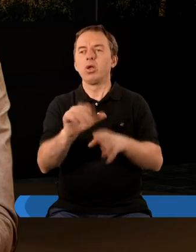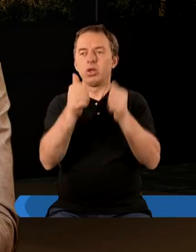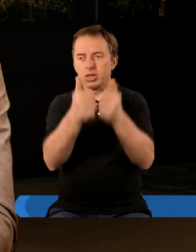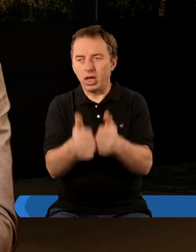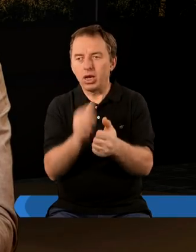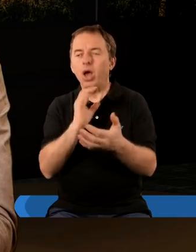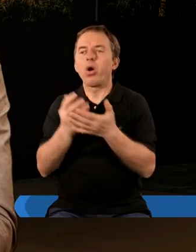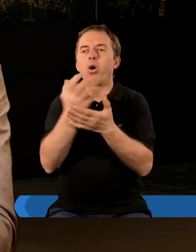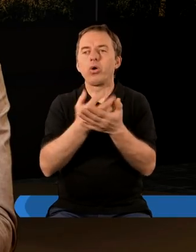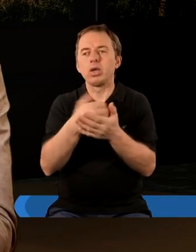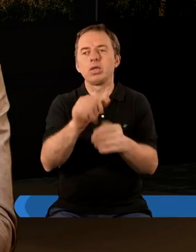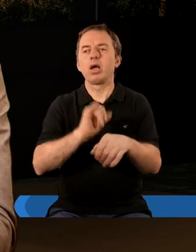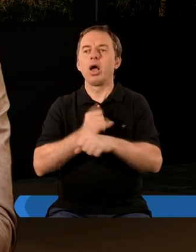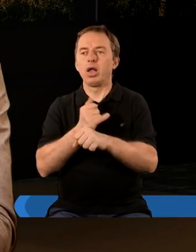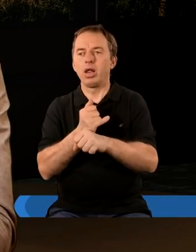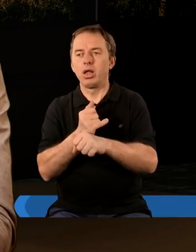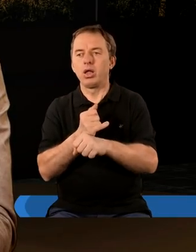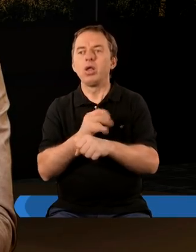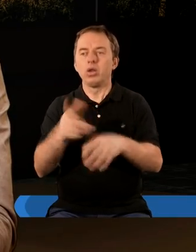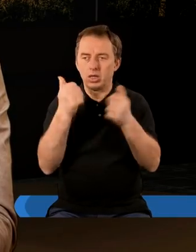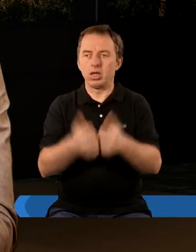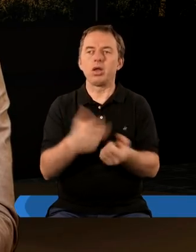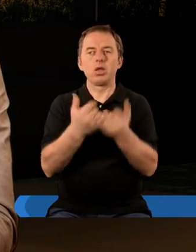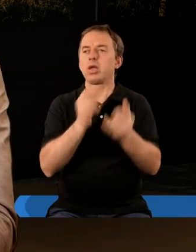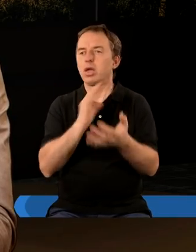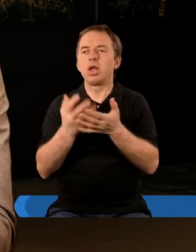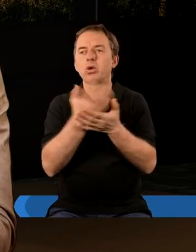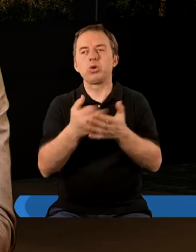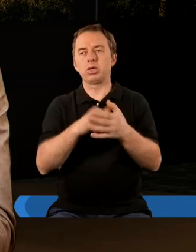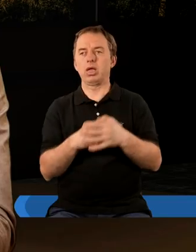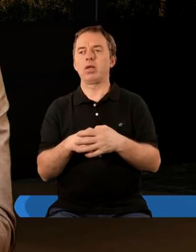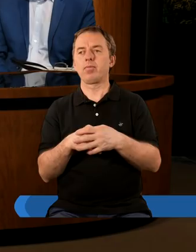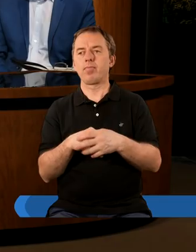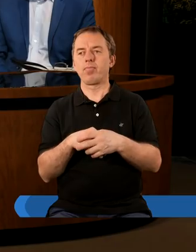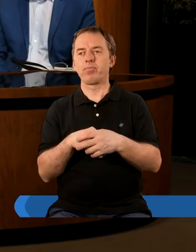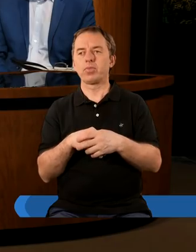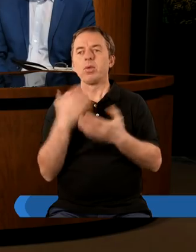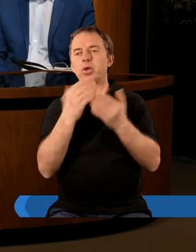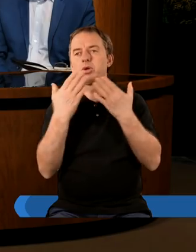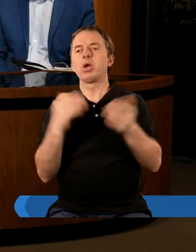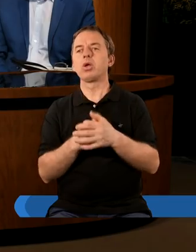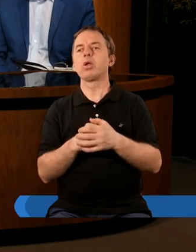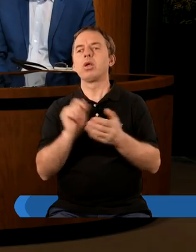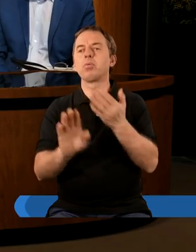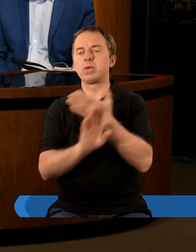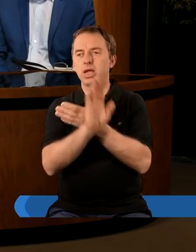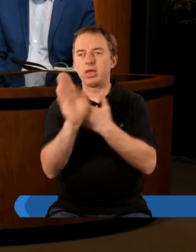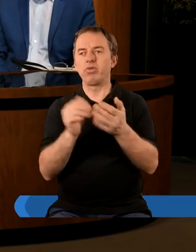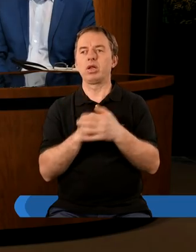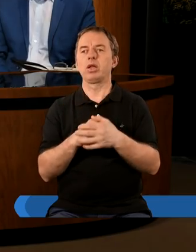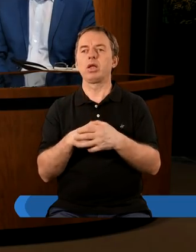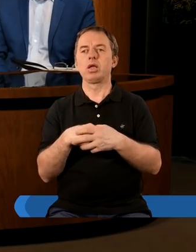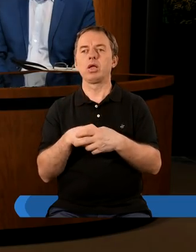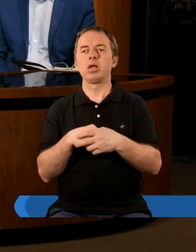co się stanie, jeśli skorzystasz z tego lekarstwa, ale co też może się stać, jeśli nie skorzystasz. Bardzo dziękuję za to przedstawienie.